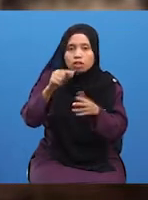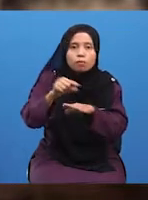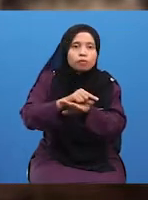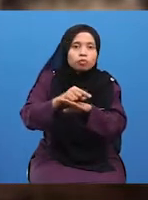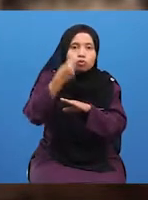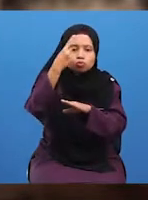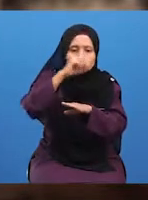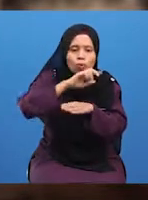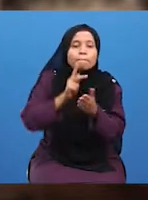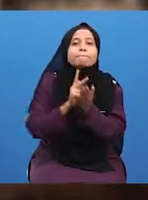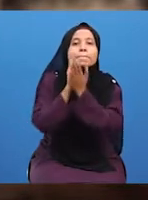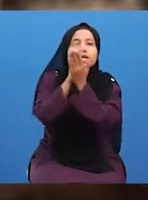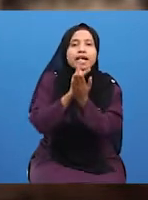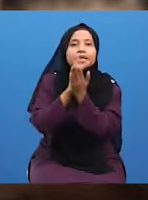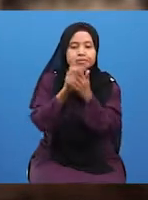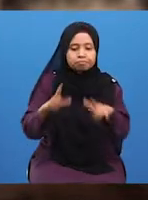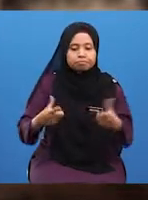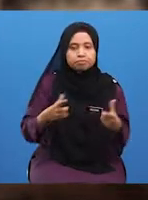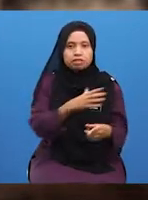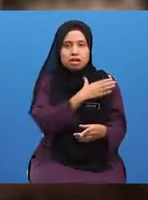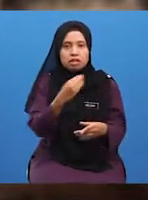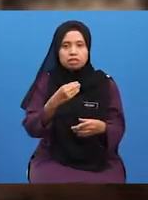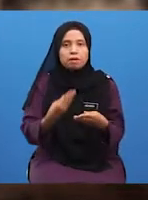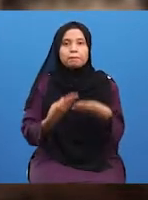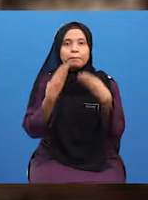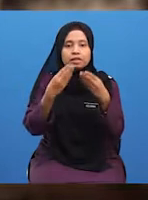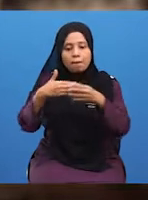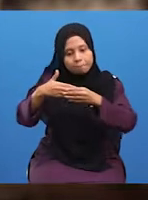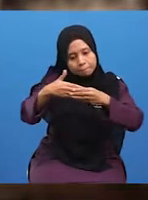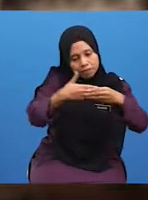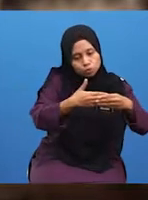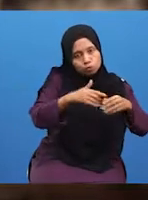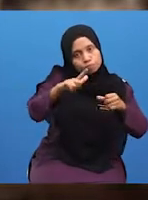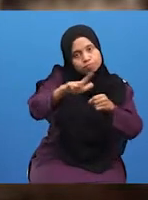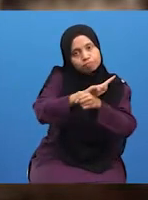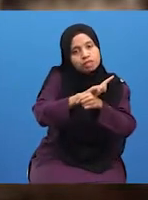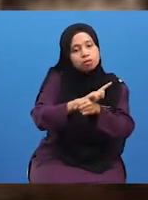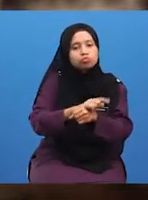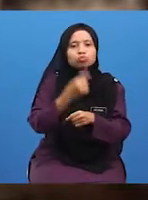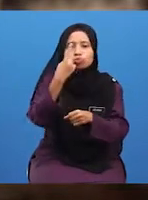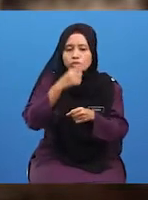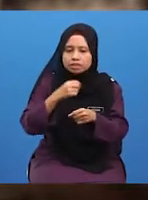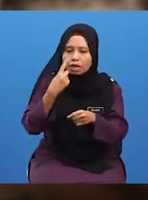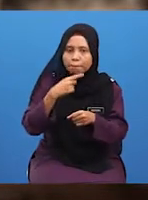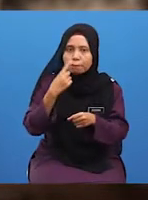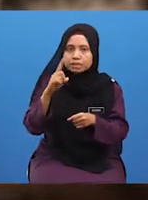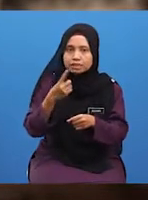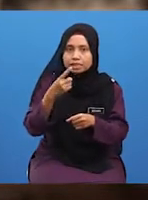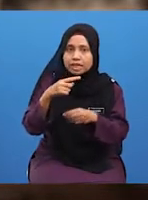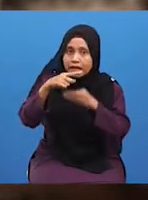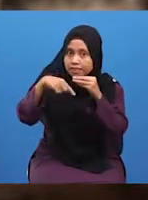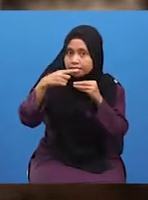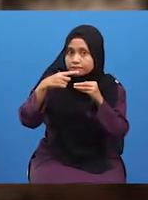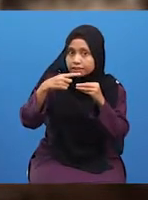kepada pelayar lain dan memberikan panduan lengkap kepada sesiapa sahaja